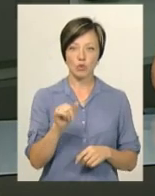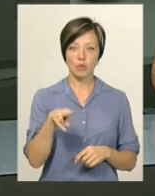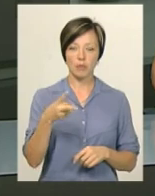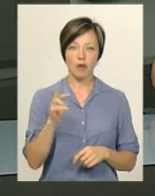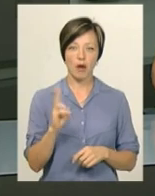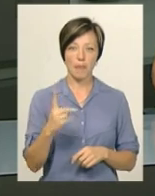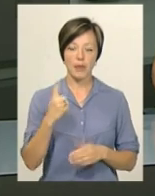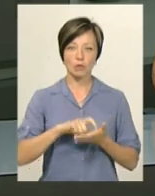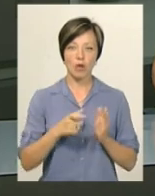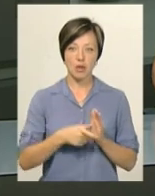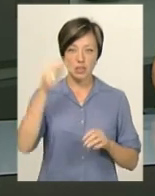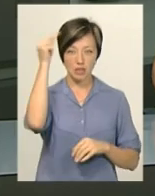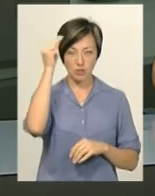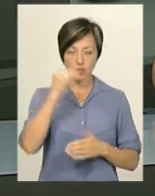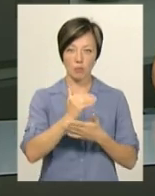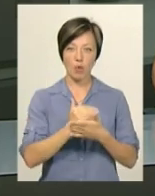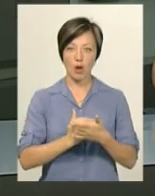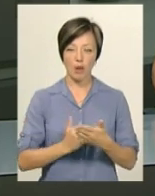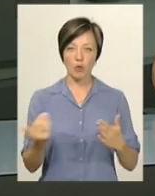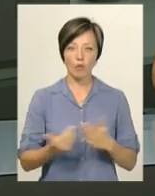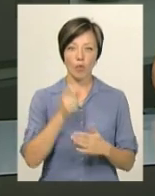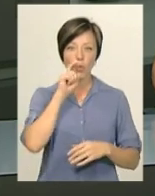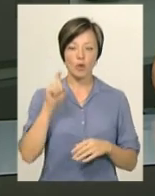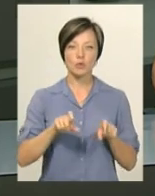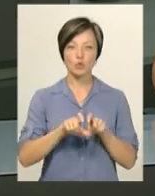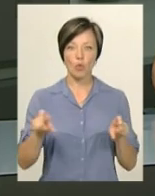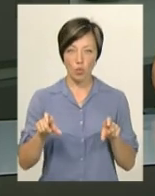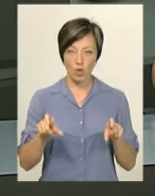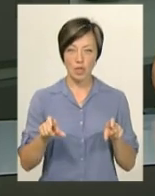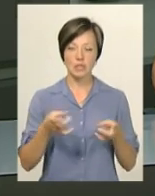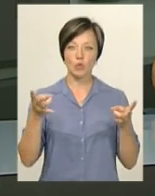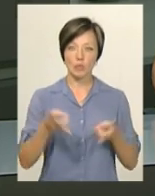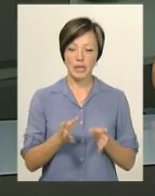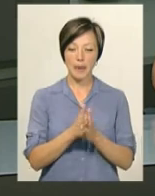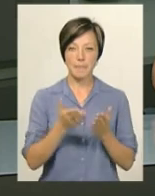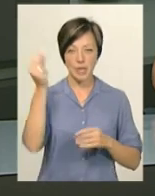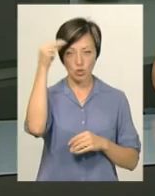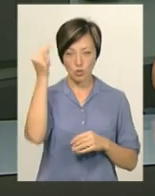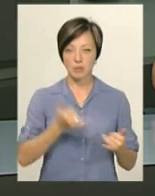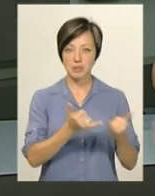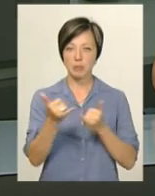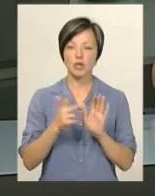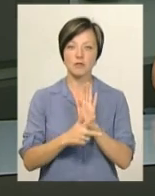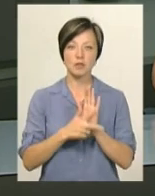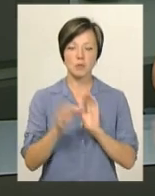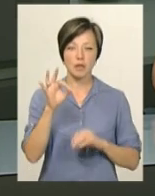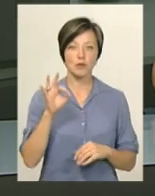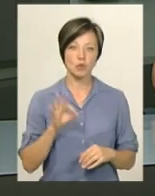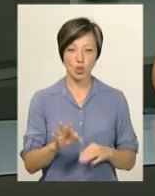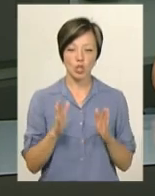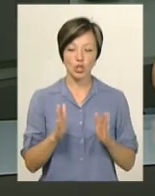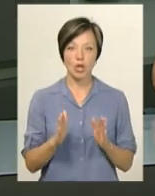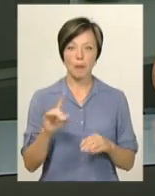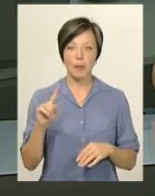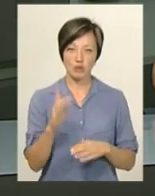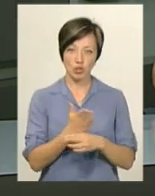Першокласники, які навчатимуться за програмою нової української школи, з необхідних підручників забезпечені на 80% лише